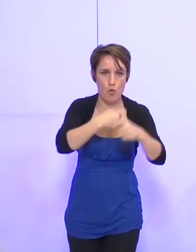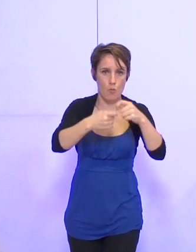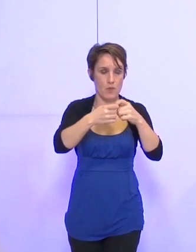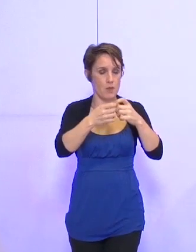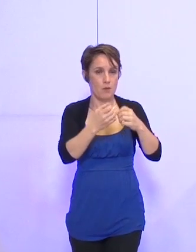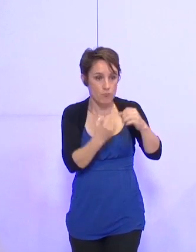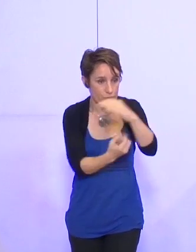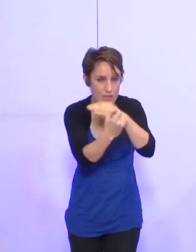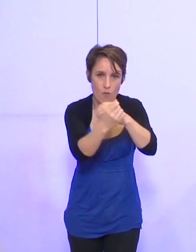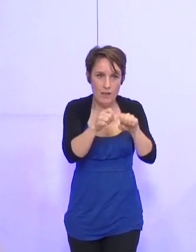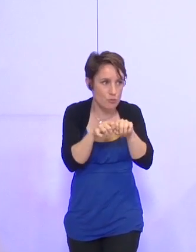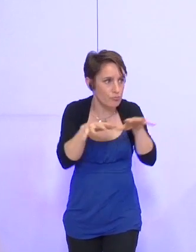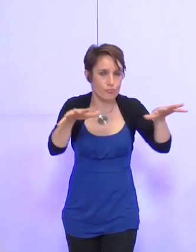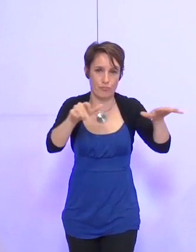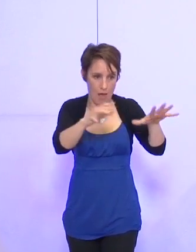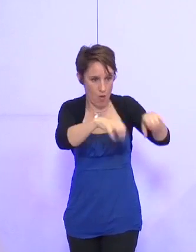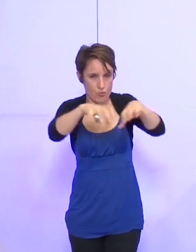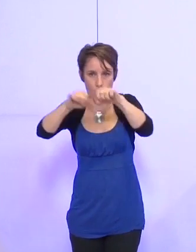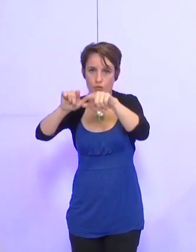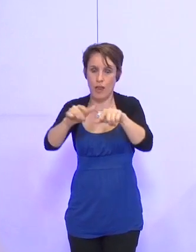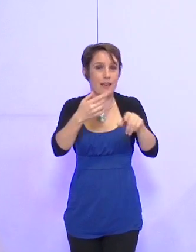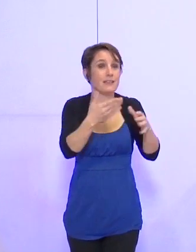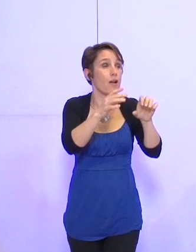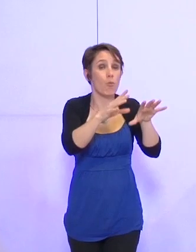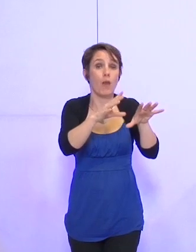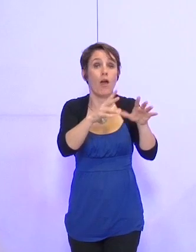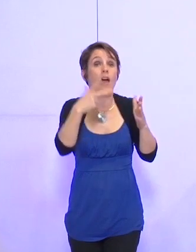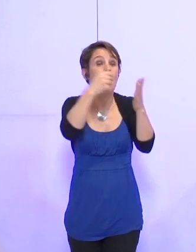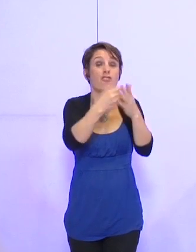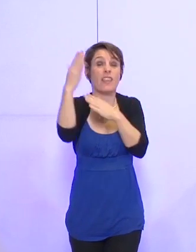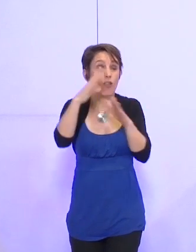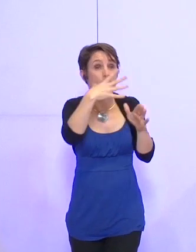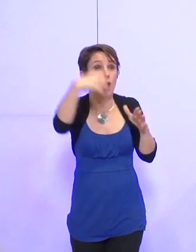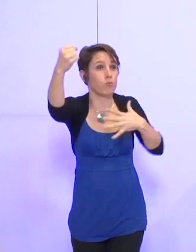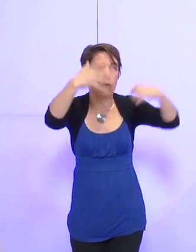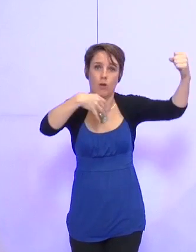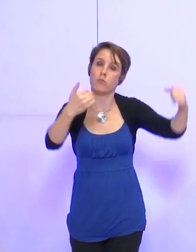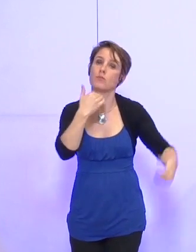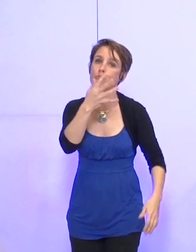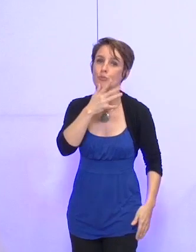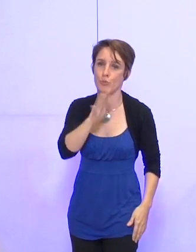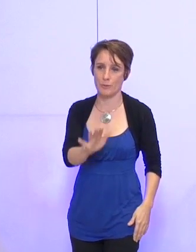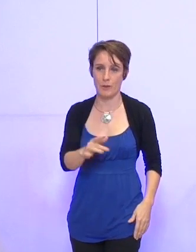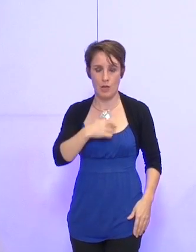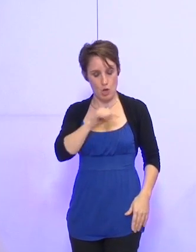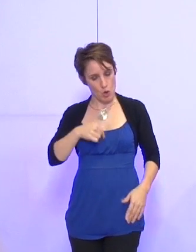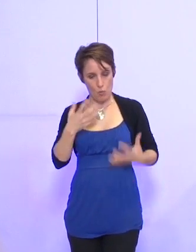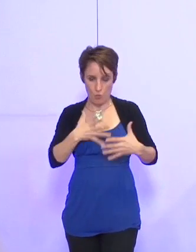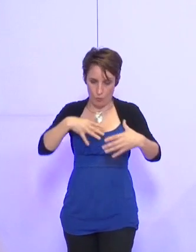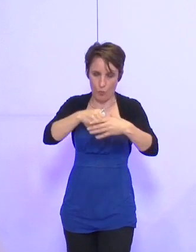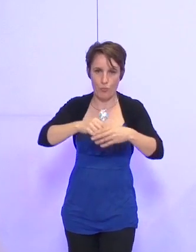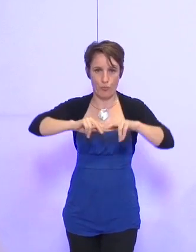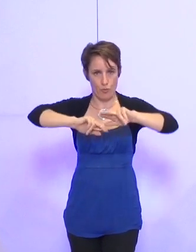non délocalisables. La région Rhône-Alpes, en proposant de nous associer à la signature du 3e contrat économie